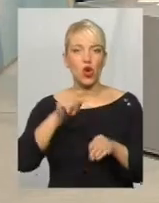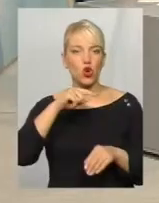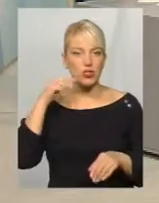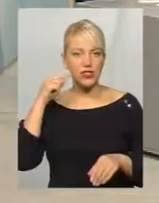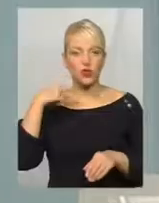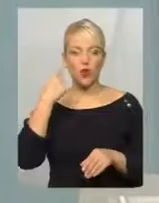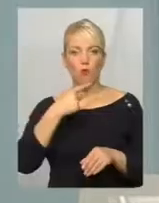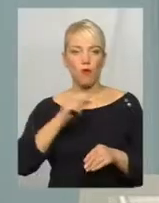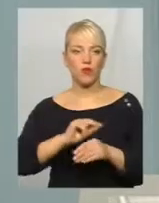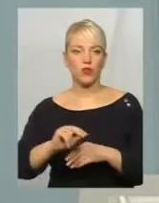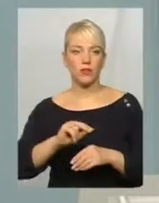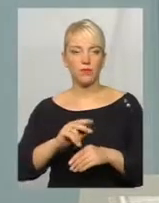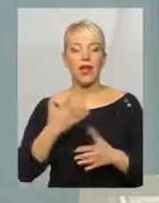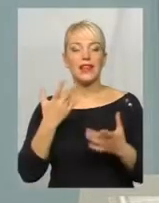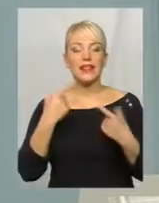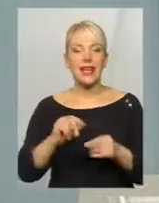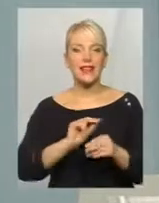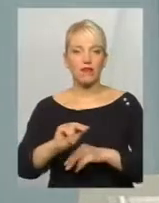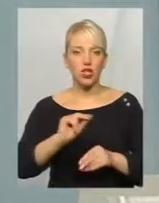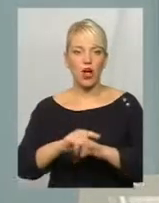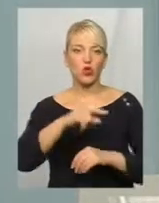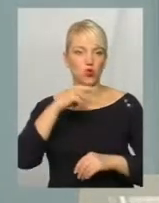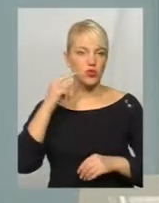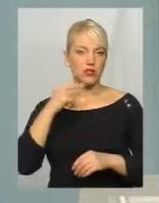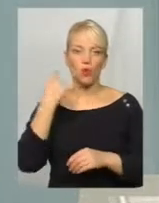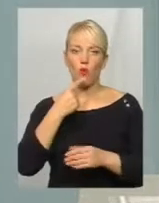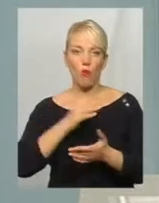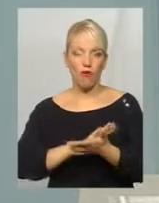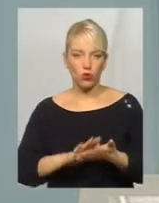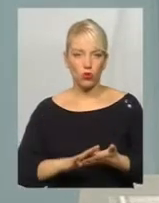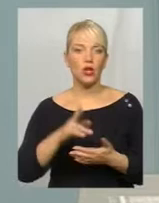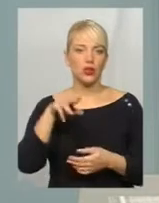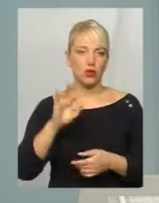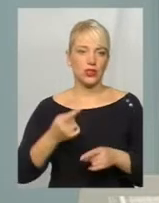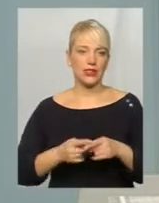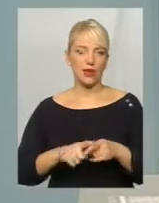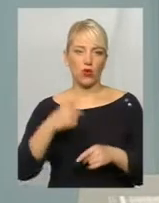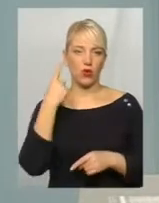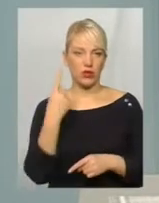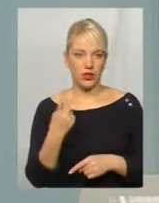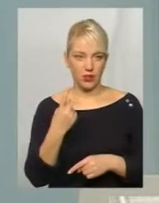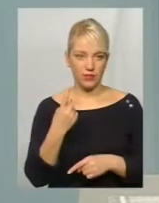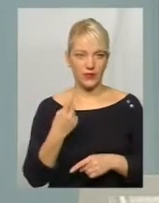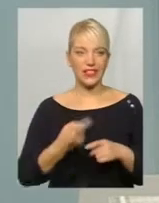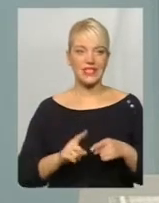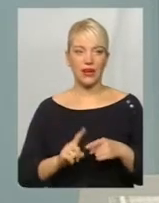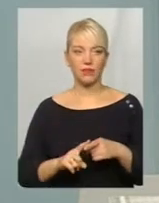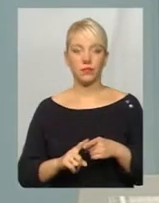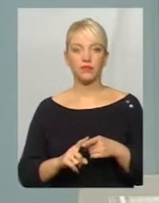російською мовою навчання, то він є один. Це